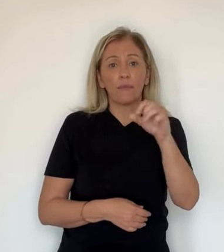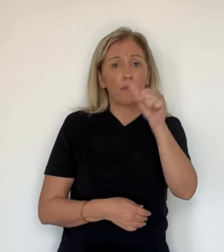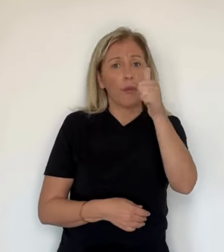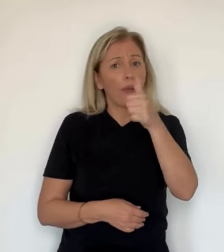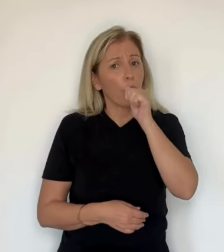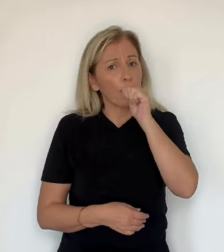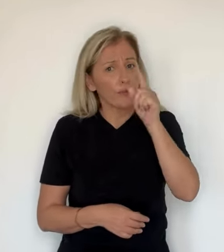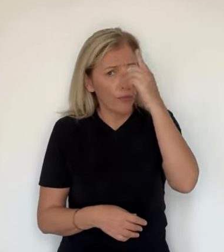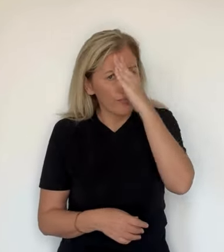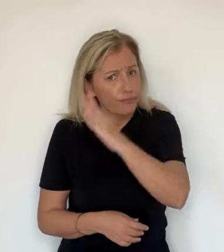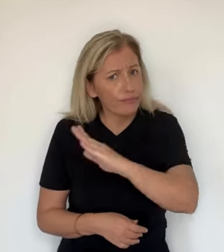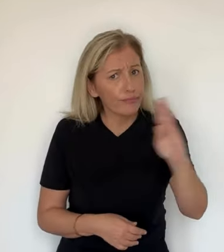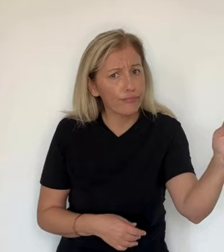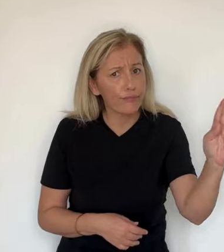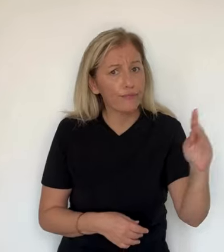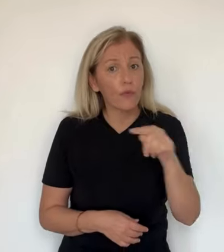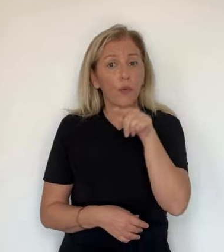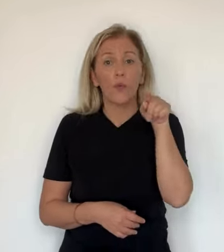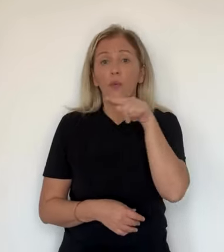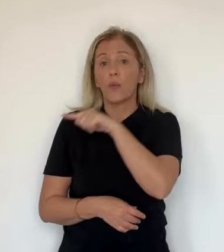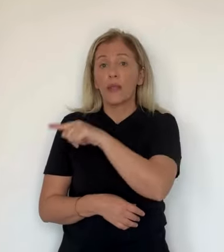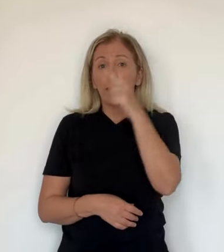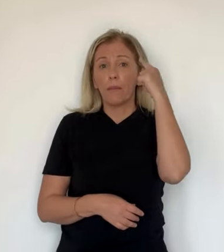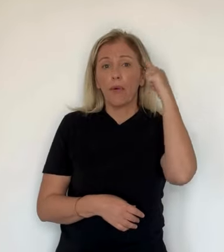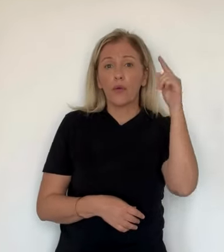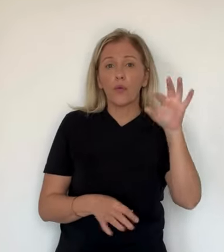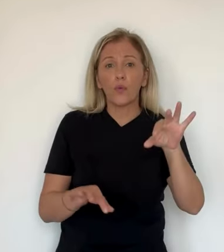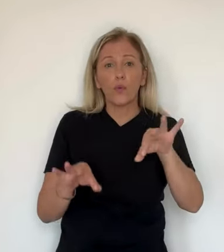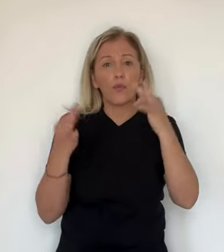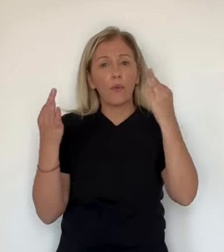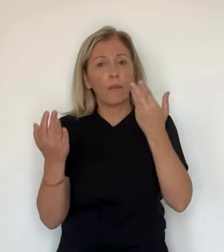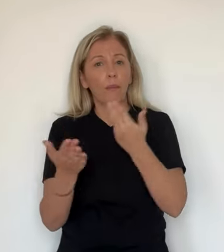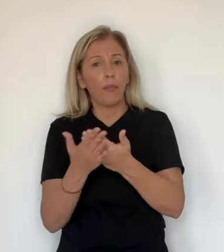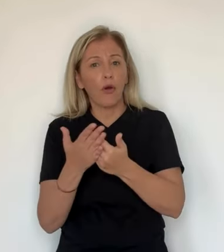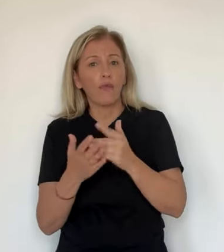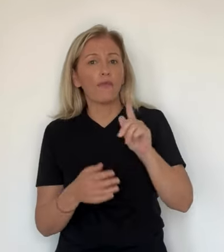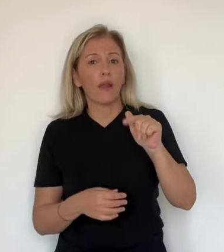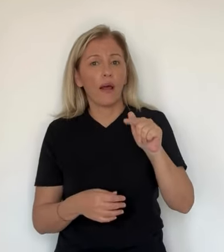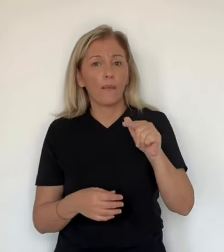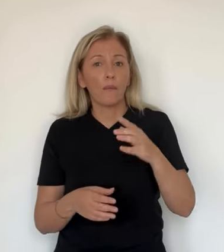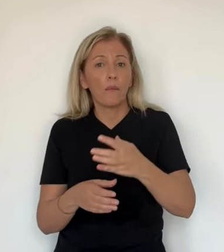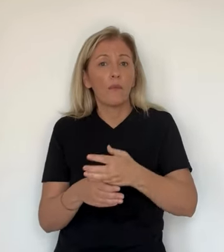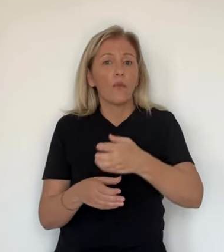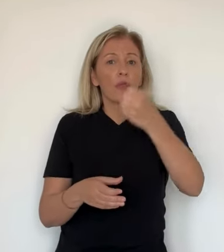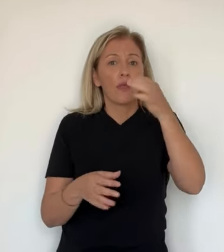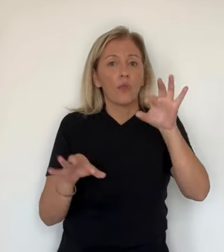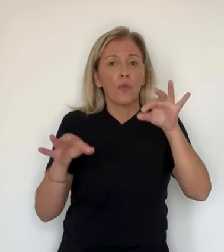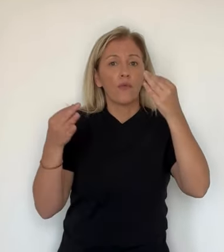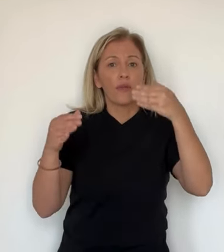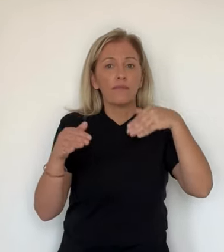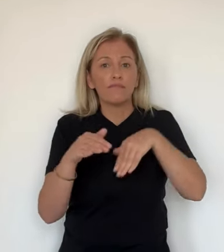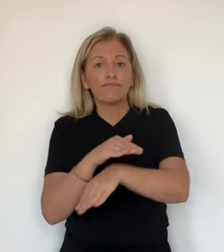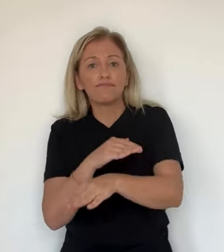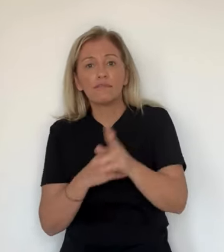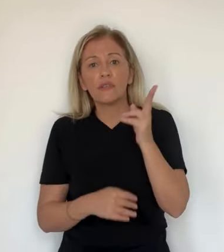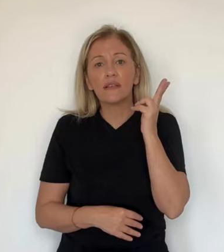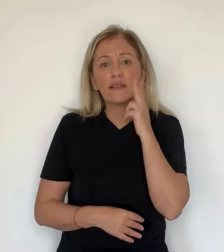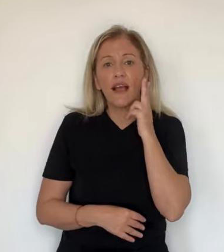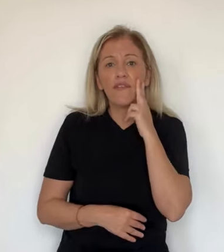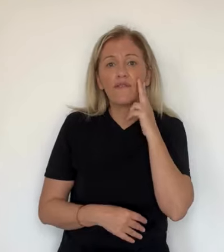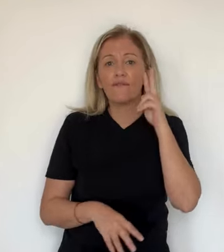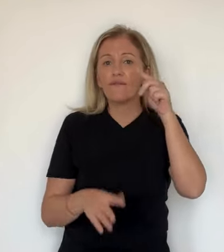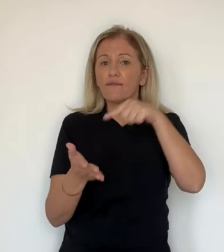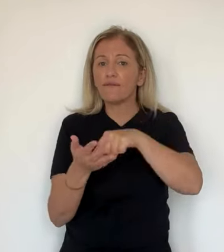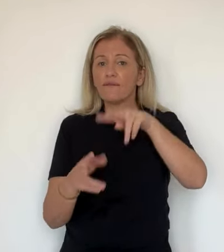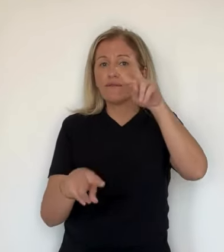'ancêtre de la boisson mondialement connue. Il pense avoir découvert une preuve, une bouteille retrouvée dans une cave du village de